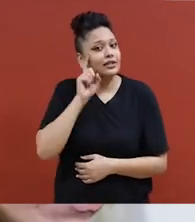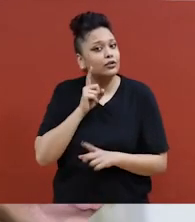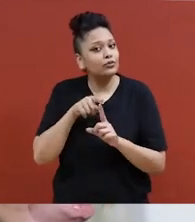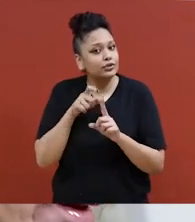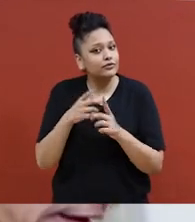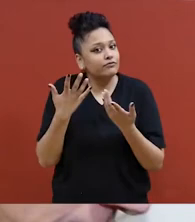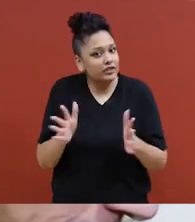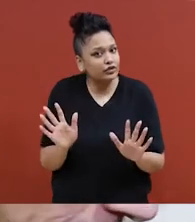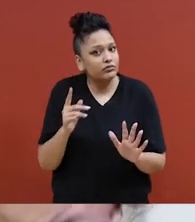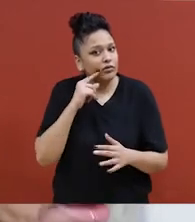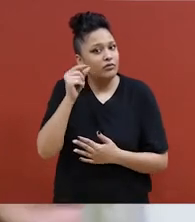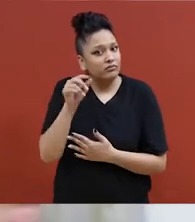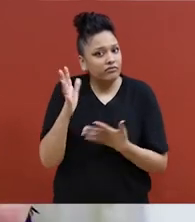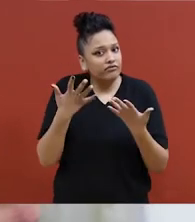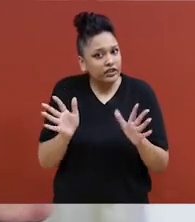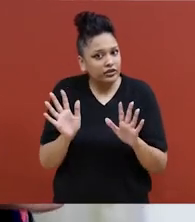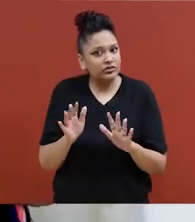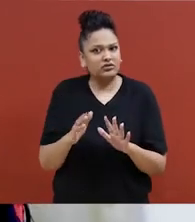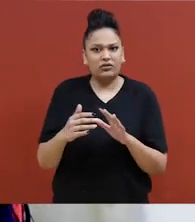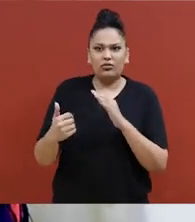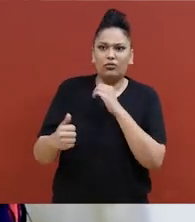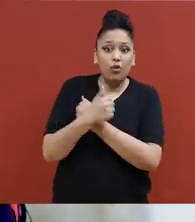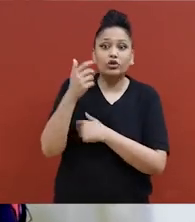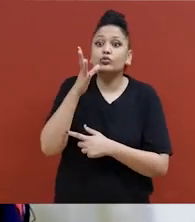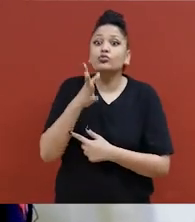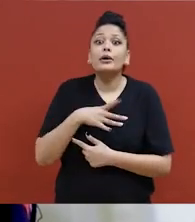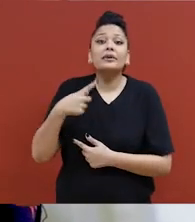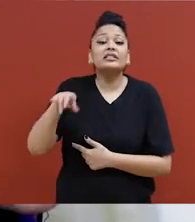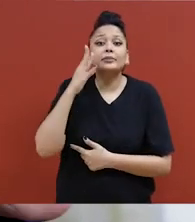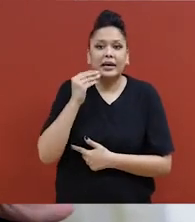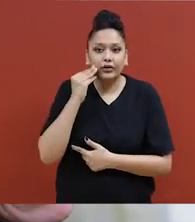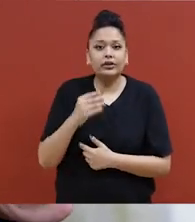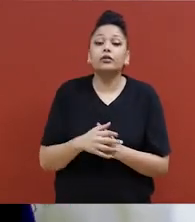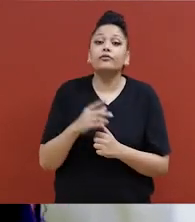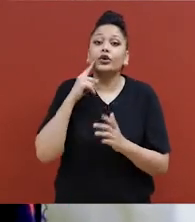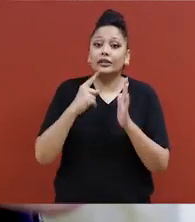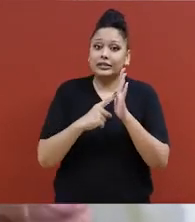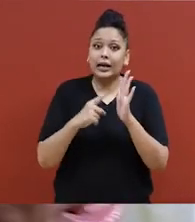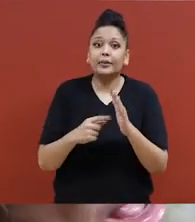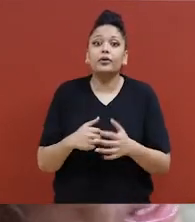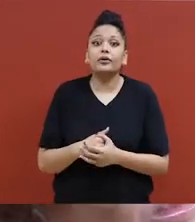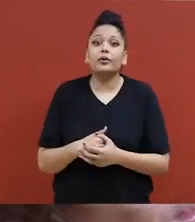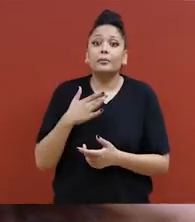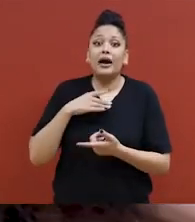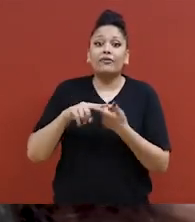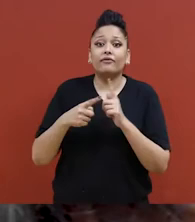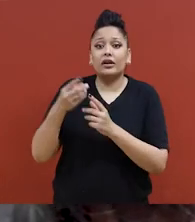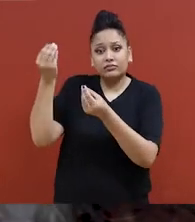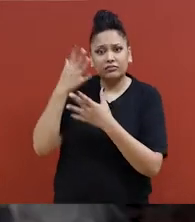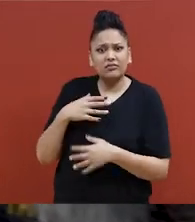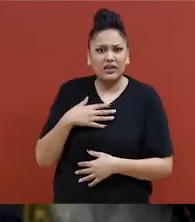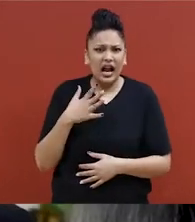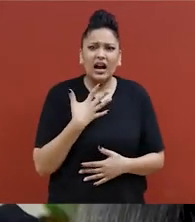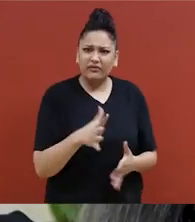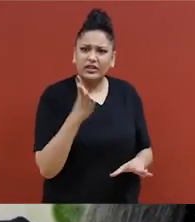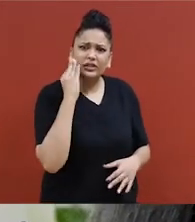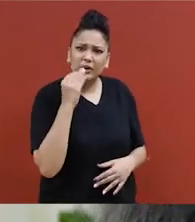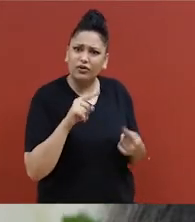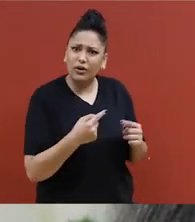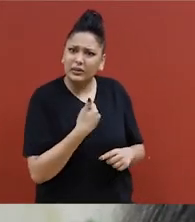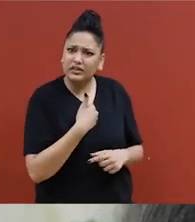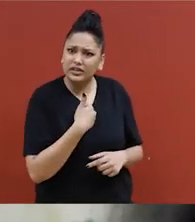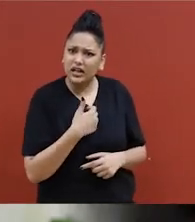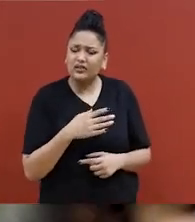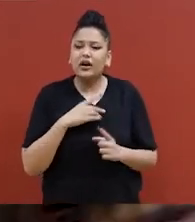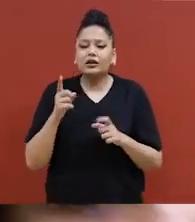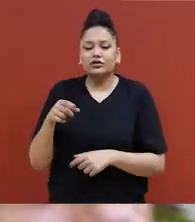Si cela vous est arrivé, alors vous faites partie d'une majorité, pas d'une minorité. Et donc, si mon amie vient me voir pour me dire qu'elle a